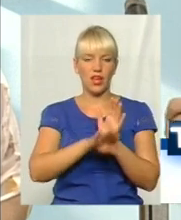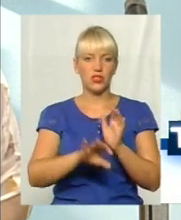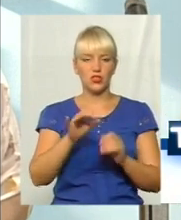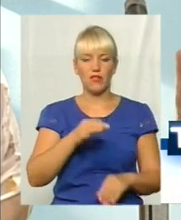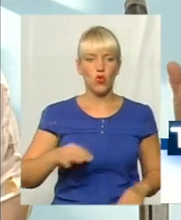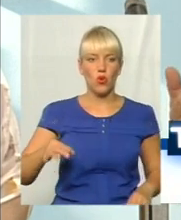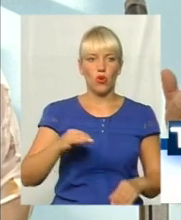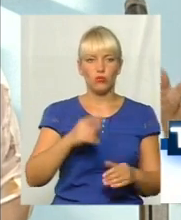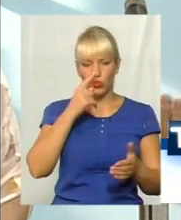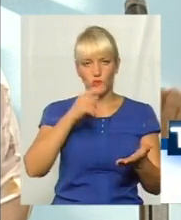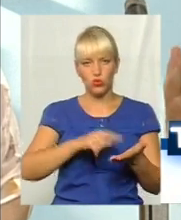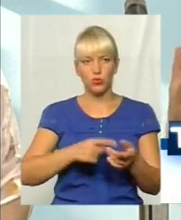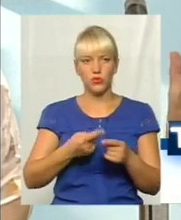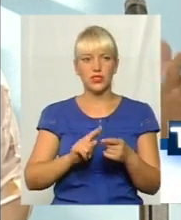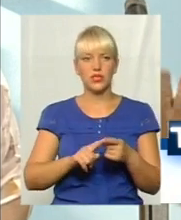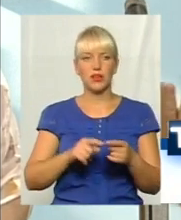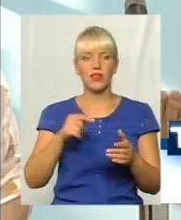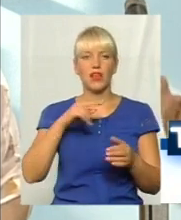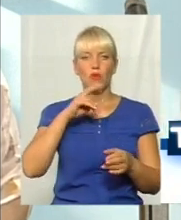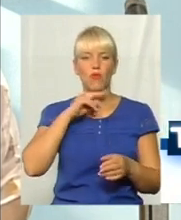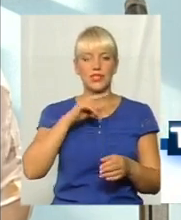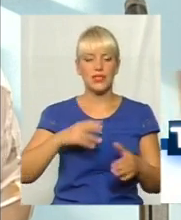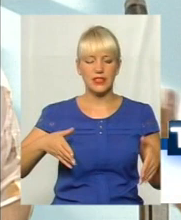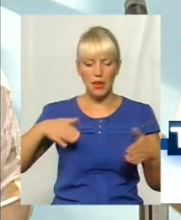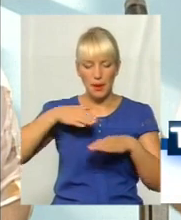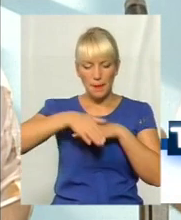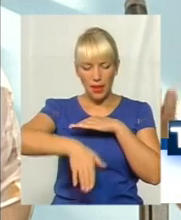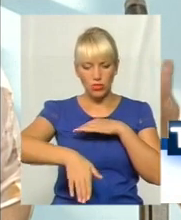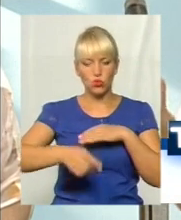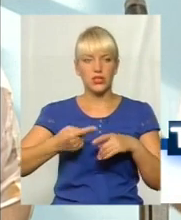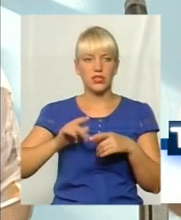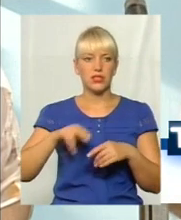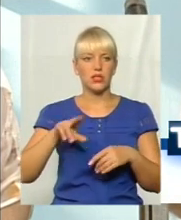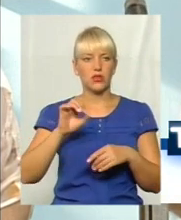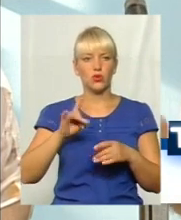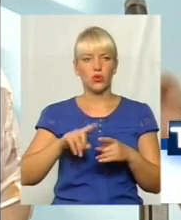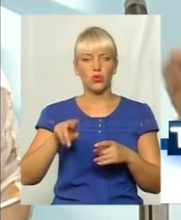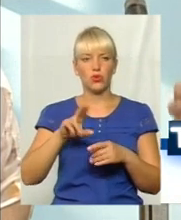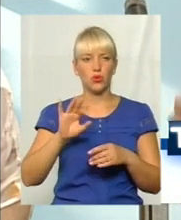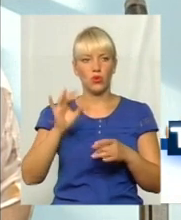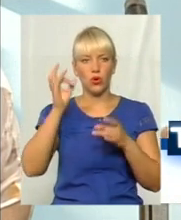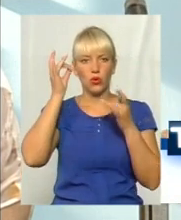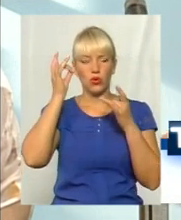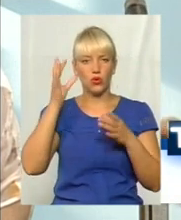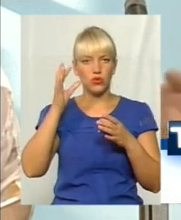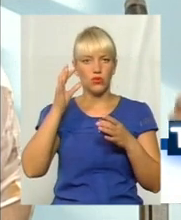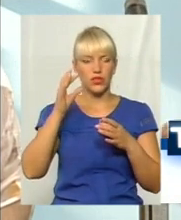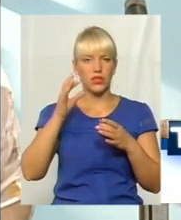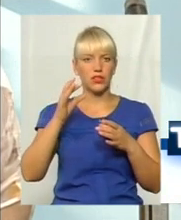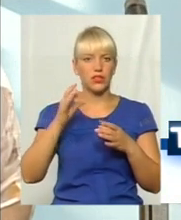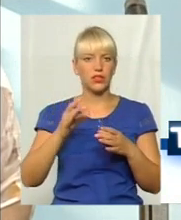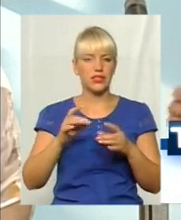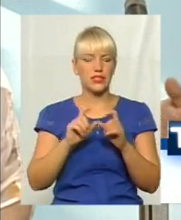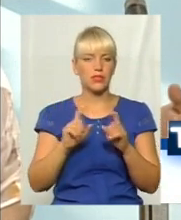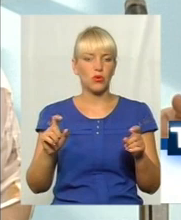області доступність, я маю на увазі, ті самі пандуси, це до культових споруд. Вони так і залишилися. Пройшло